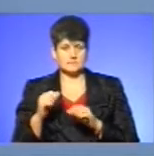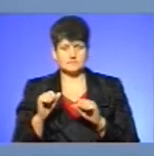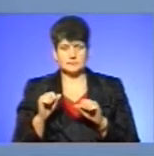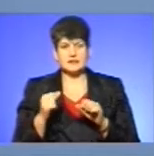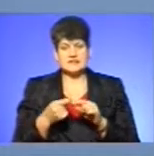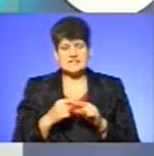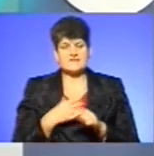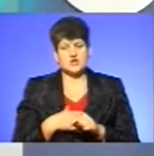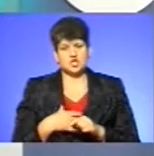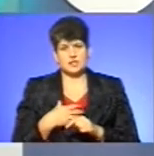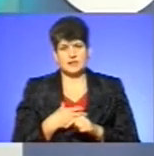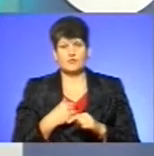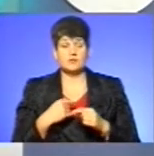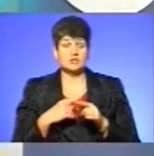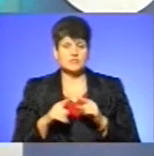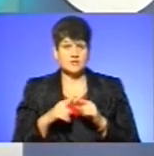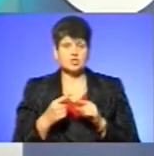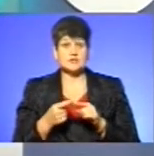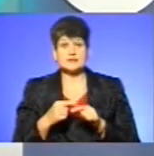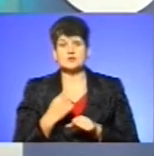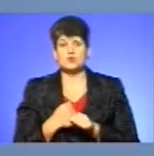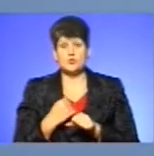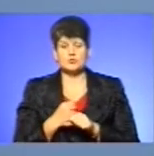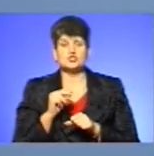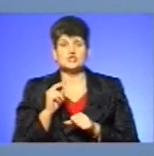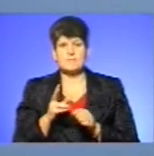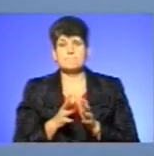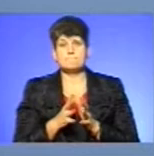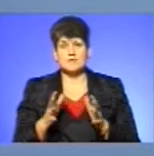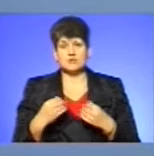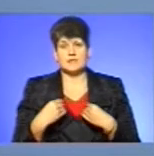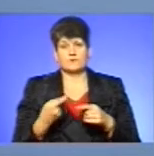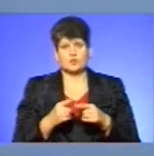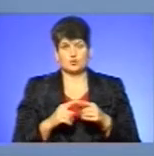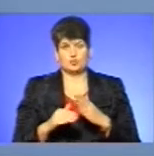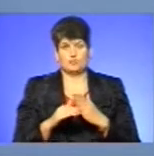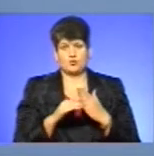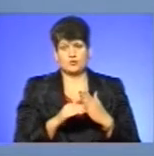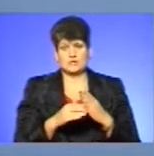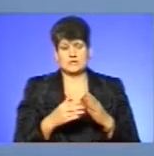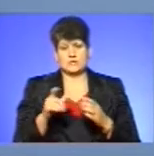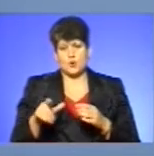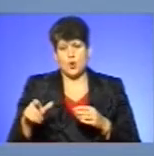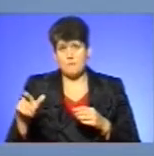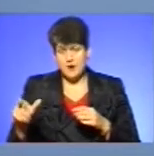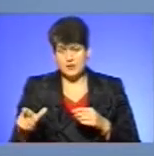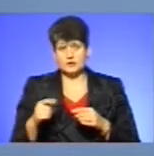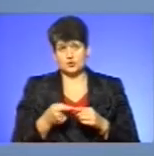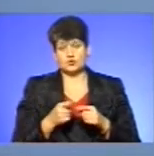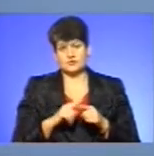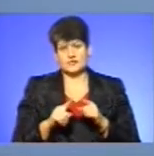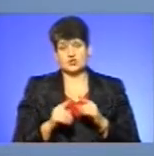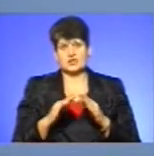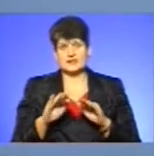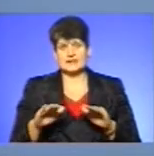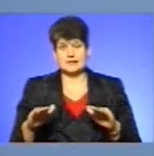важливо. І чим ми це будемо скоріше робити, чим більше нам буде в цьому допомагати громада, тим скоріше будуть повернути діти додому.